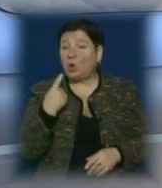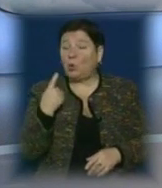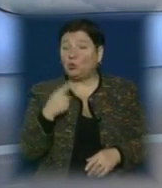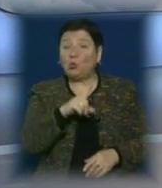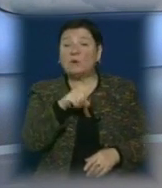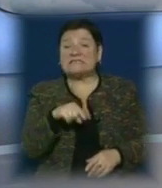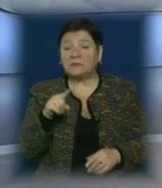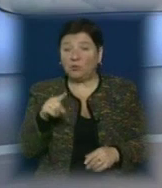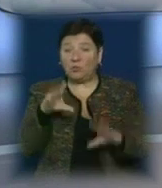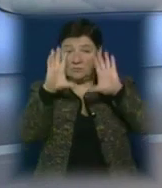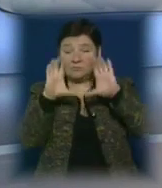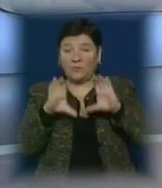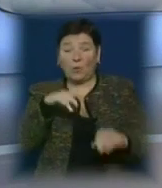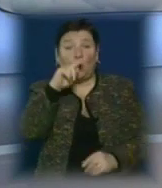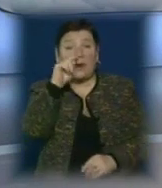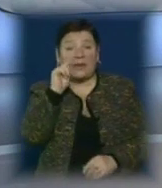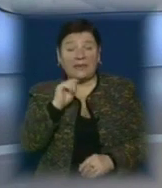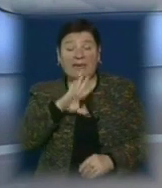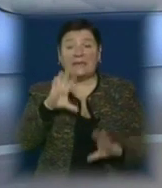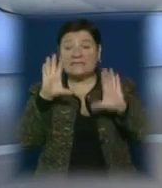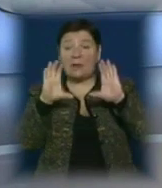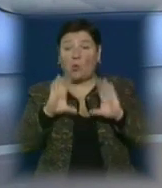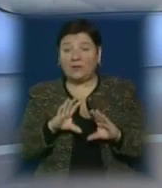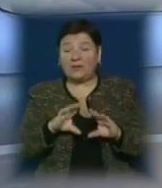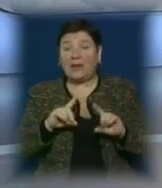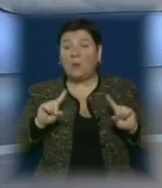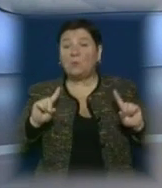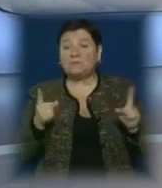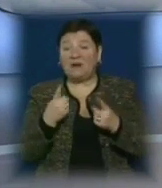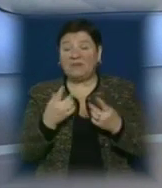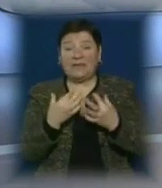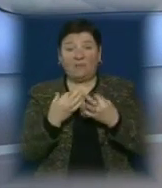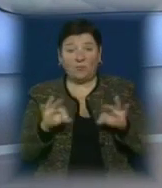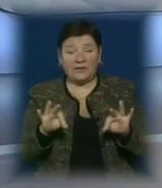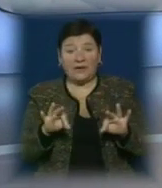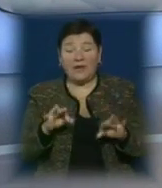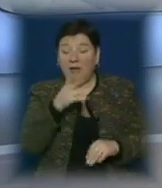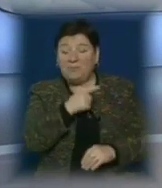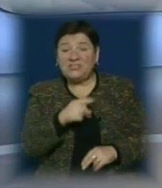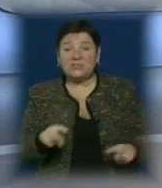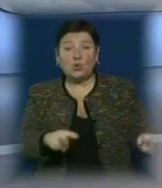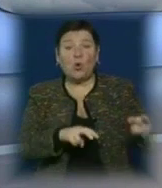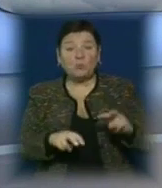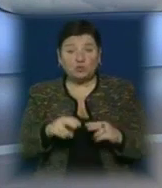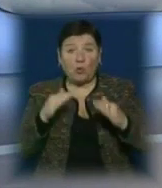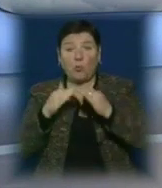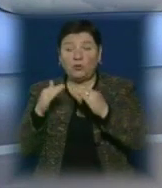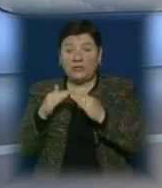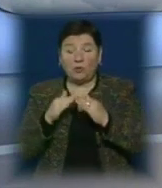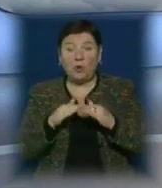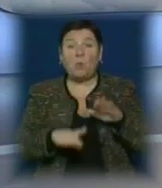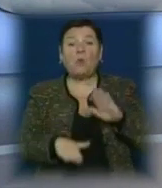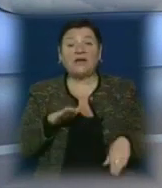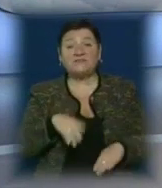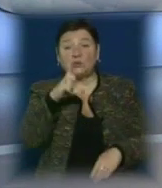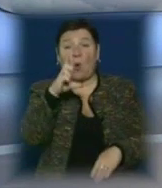статтю Кримінального кодексу України про незаконне позбавлення волі. Під час обшуку у будинку так званого Мукачевського барона